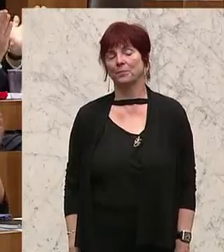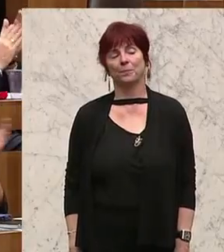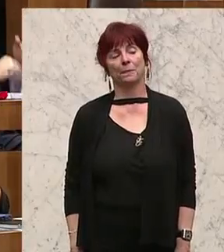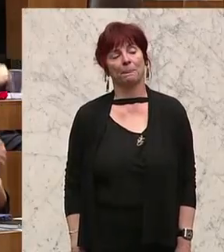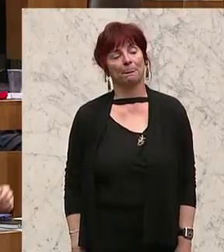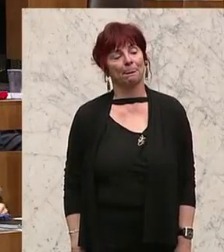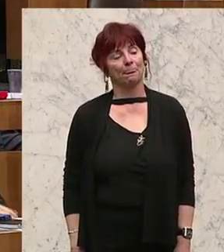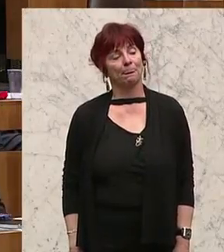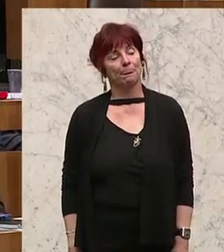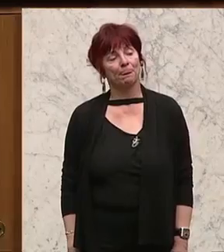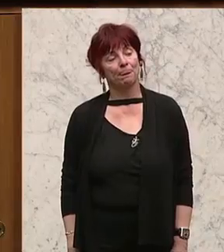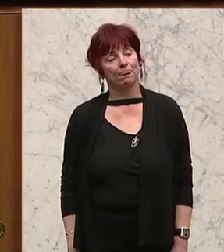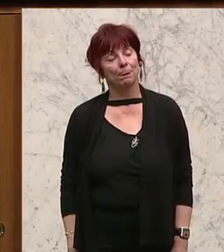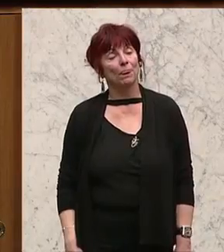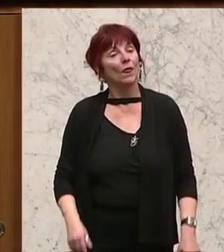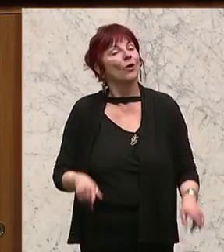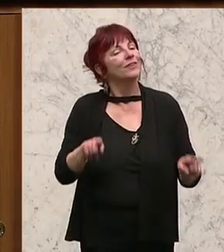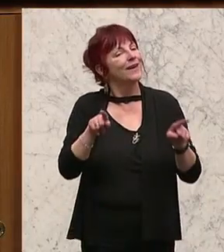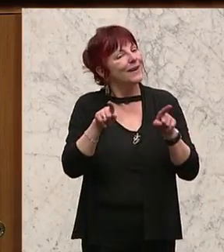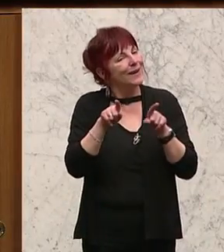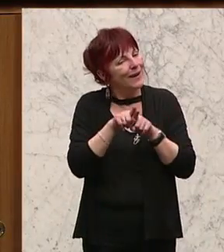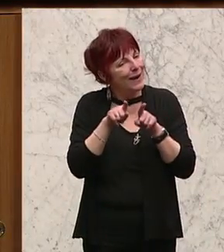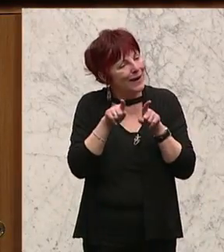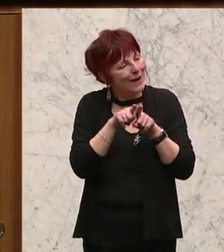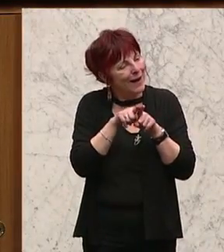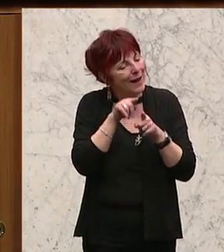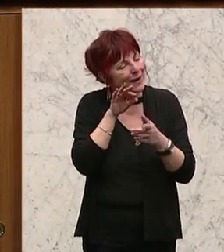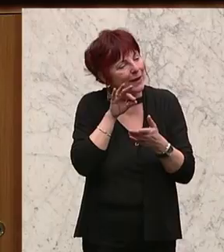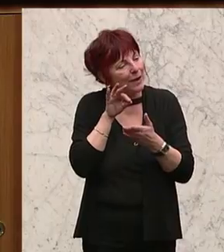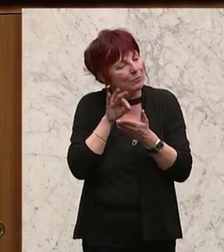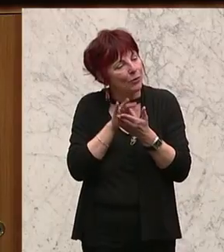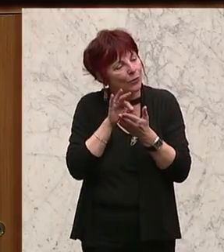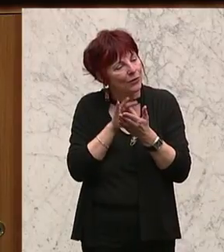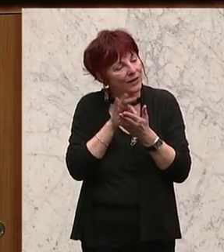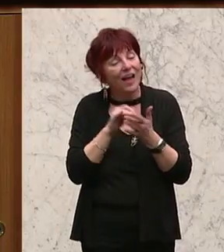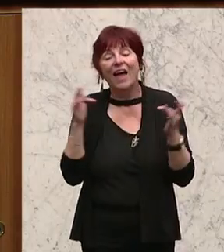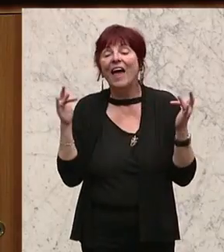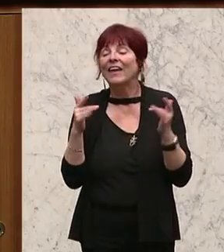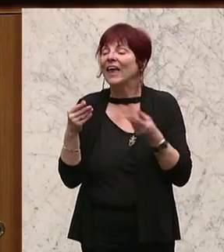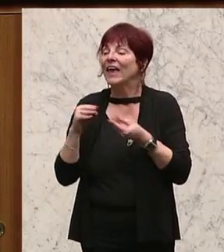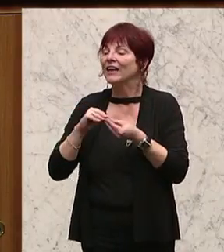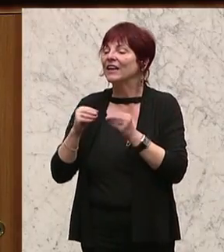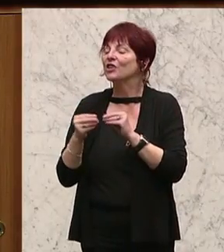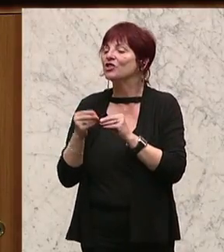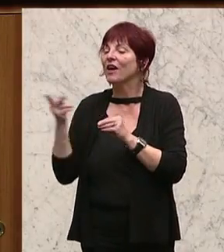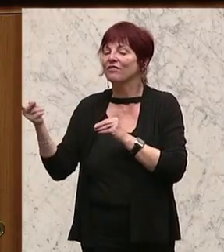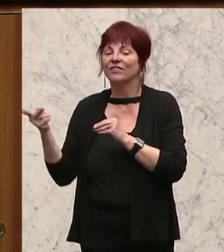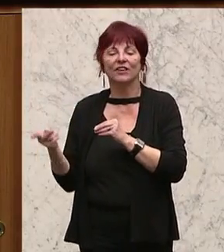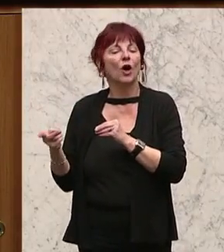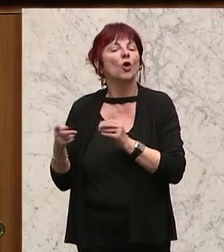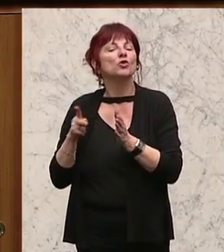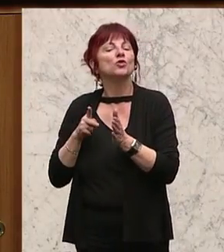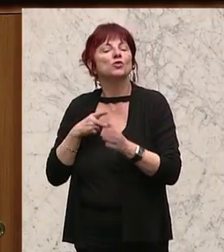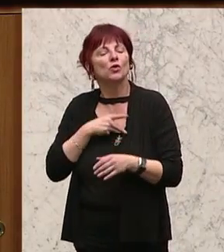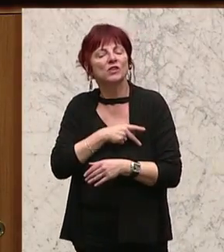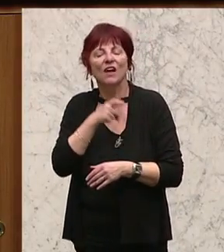Und im gleichen Punkt läuft es mit dem Gegengeschäft mit der ÖVP im Sozialversicherungsrabatt, unabhängig